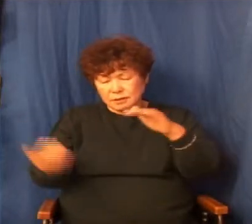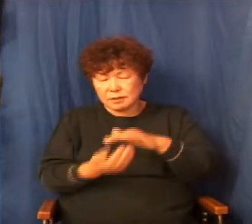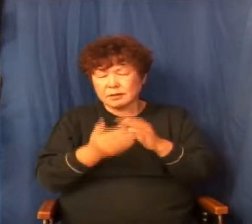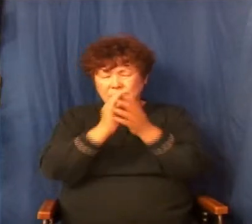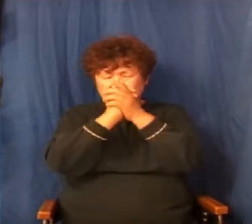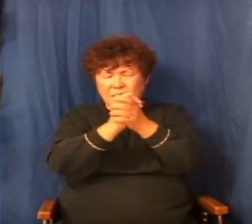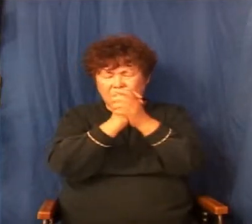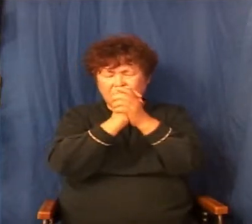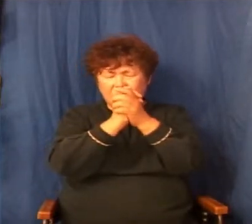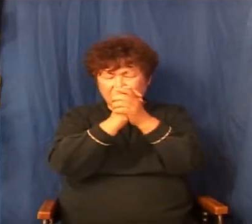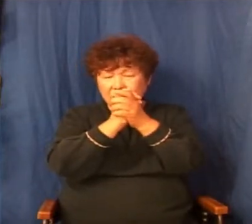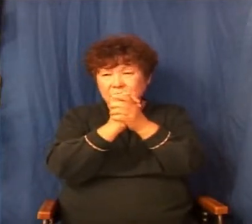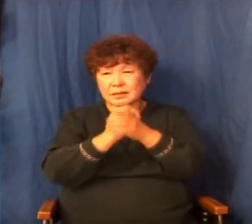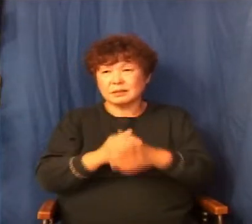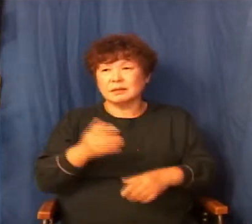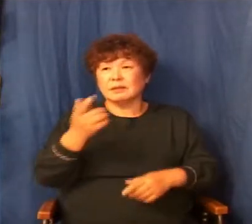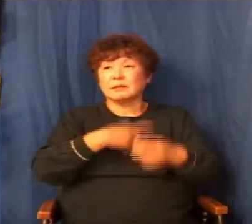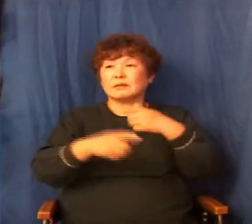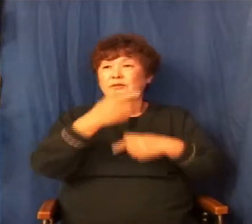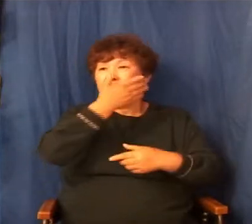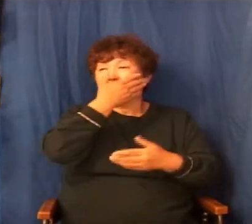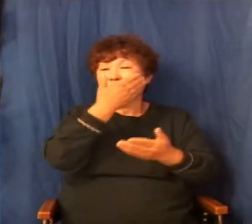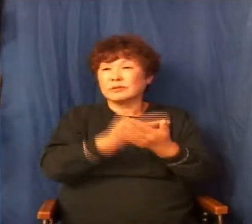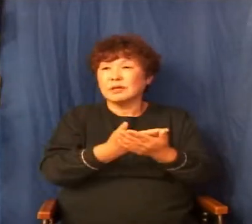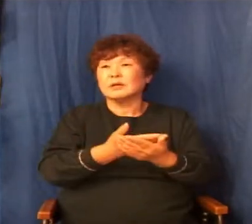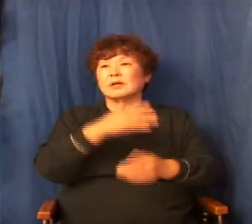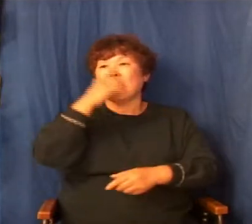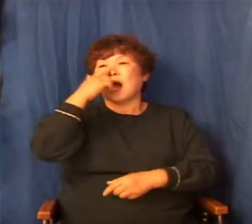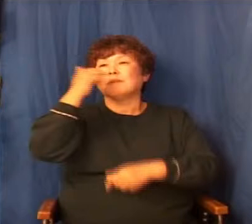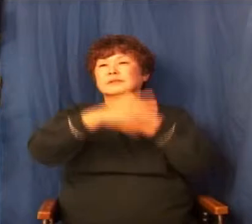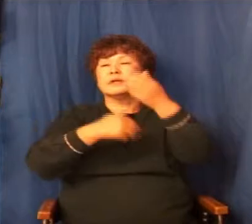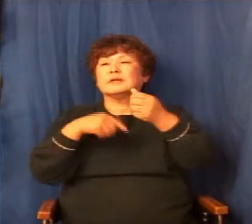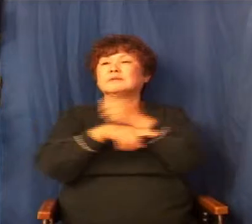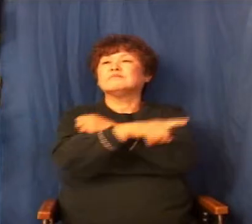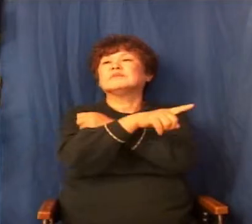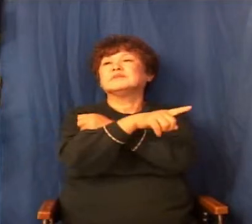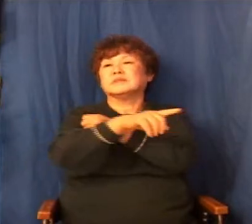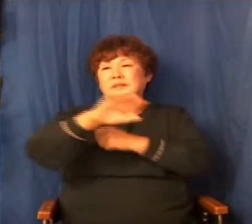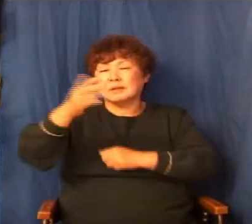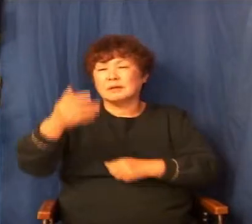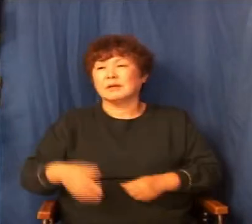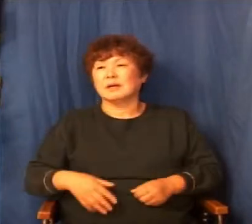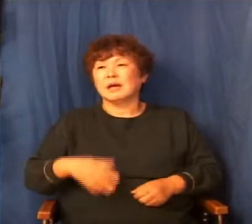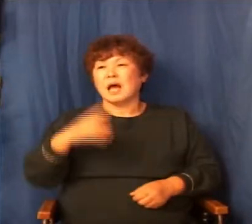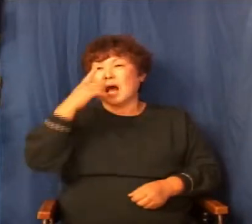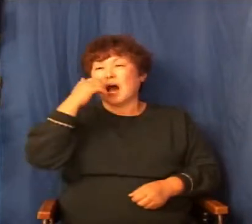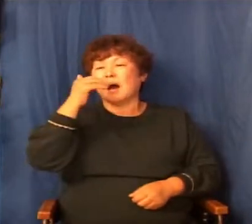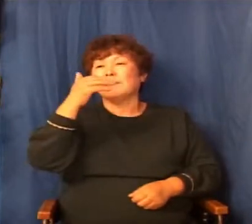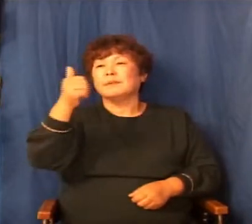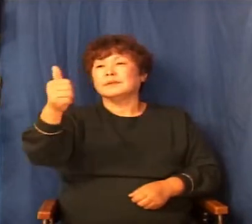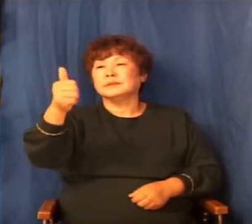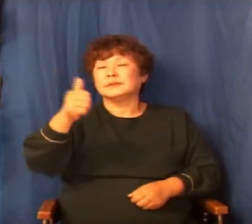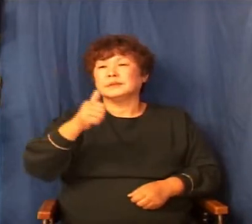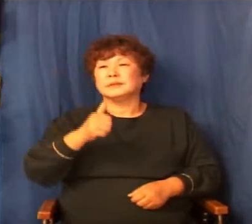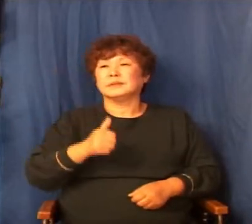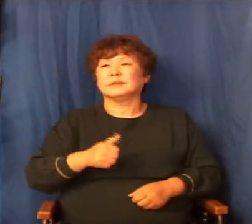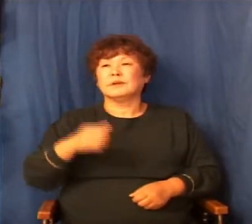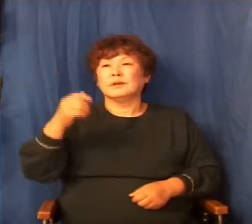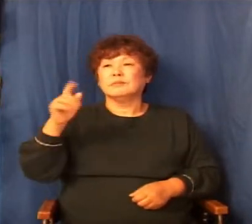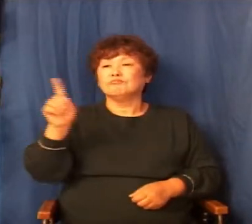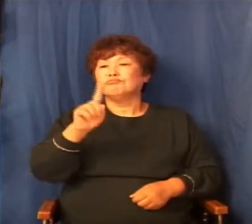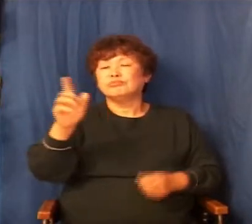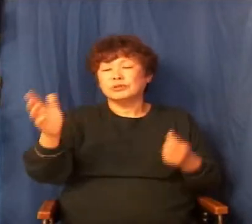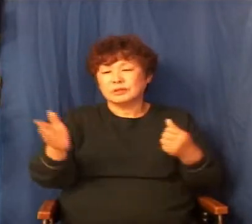그보다 더 중요한 게 아버지 뜻입니다 아버지는 여기서 뭐 때문에 뭘 하기를 원하십니까